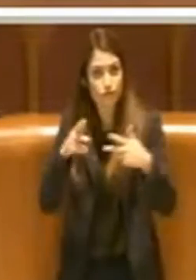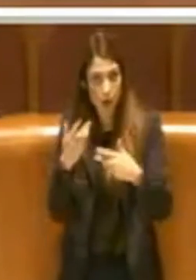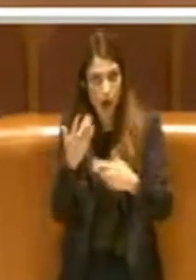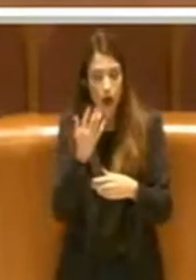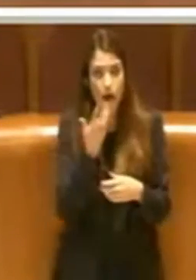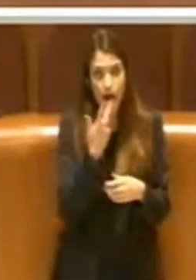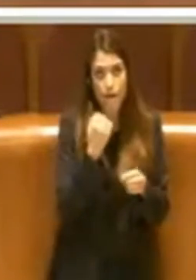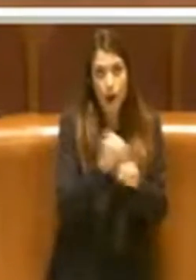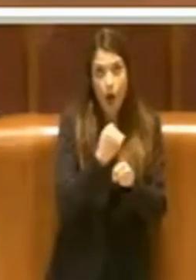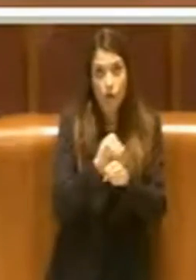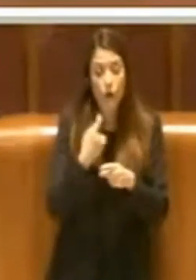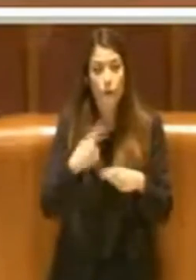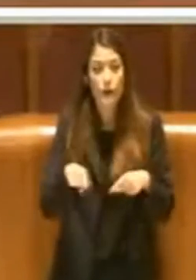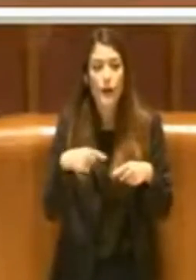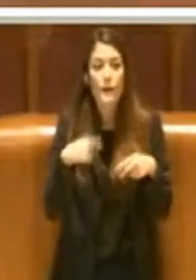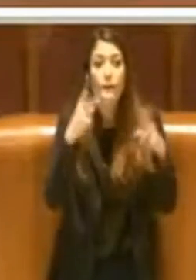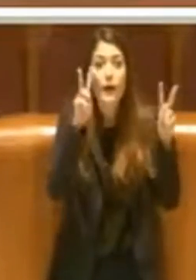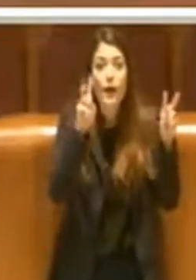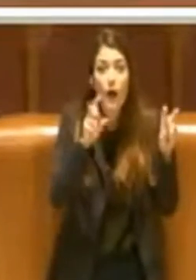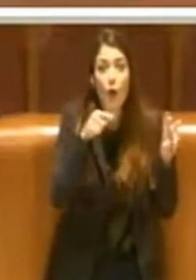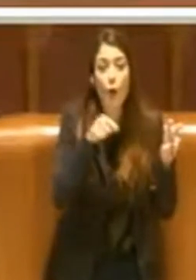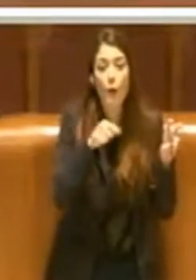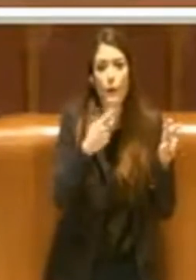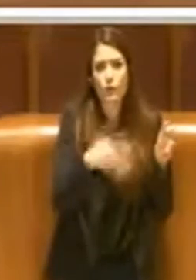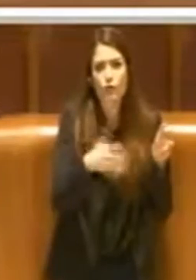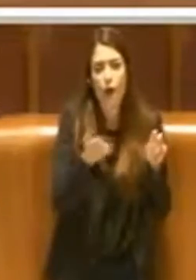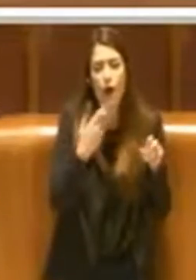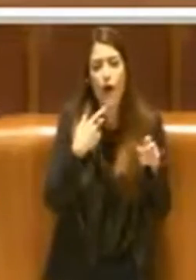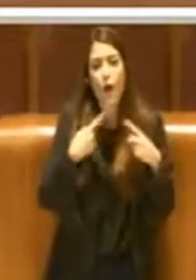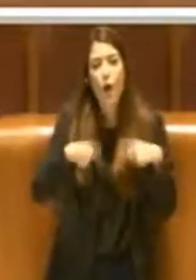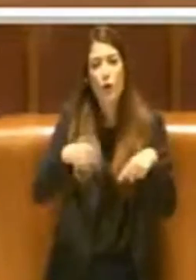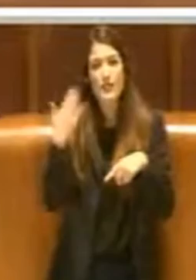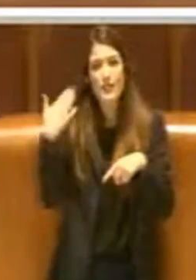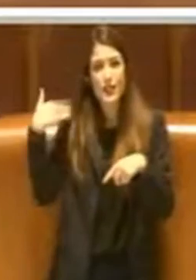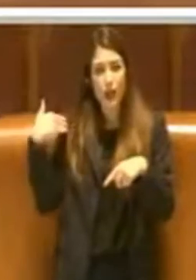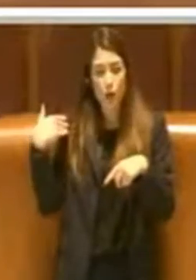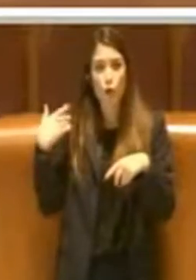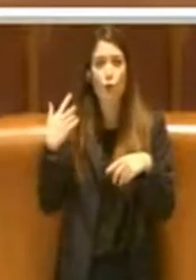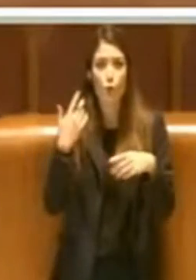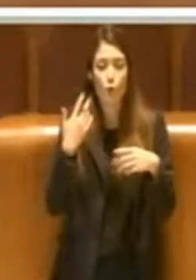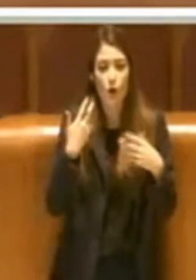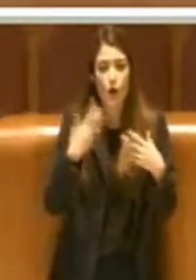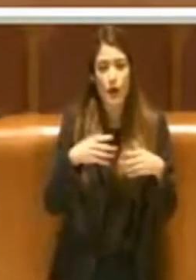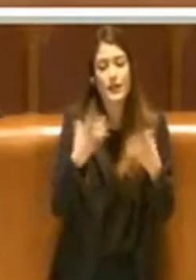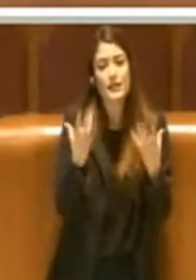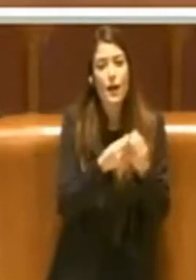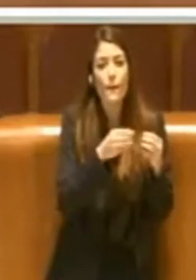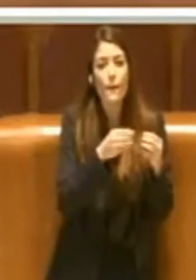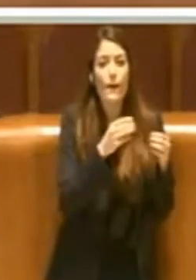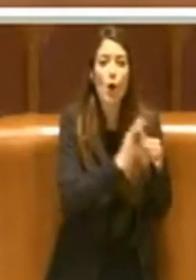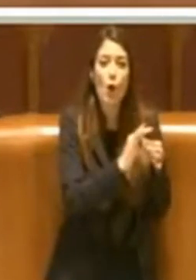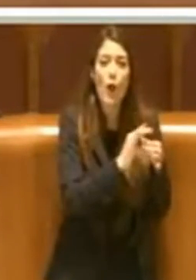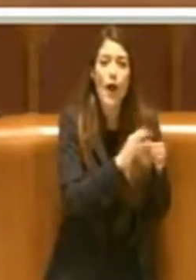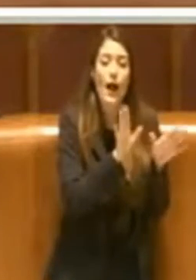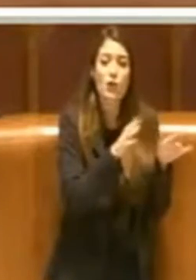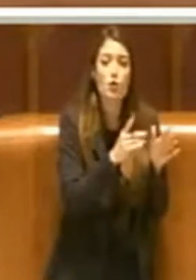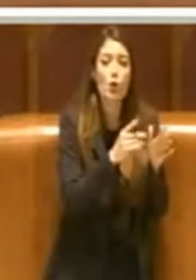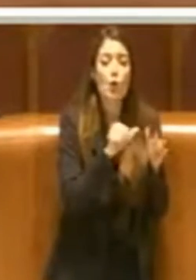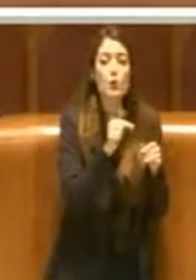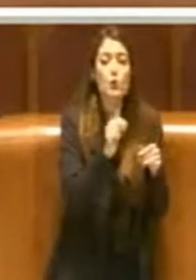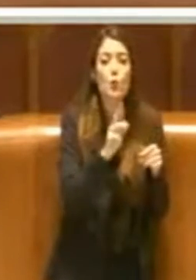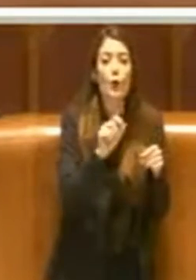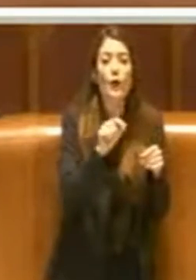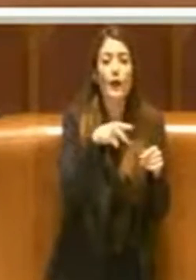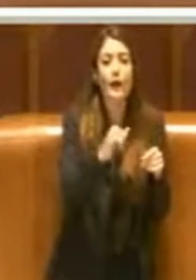fu in prima linea sia nella scorsa consigliatura che in questa insieme al collega Angelo Sturni per cercare di portare questa